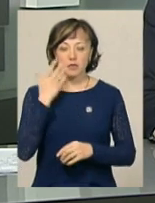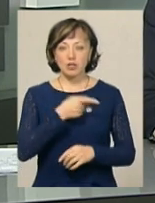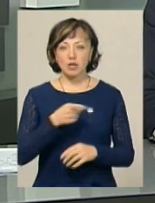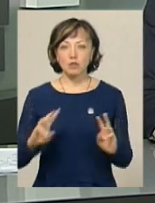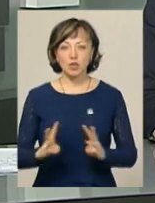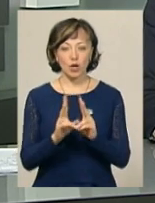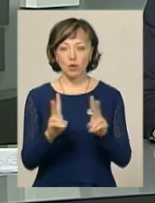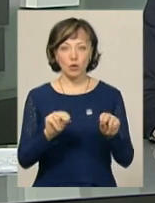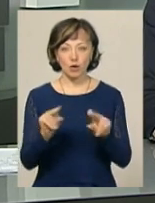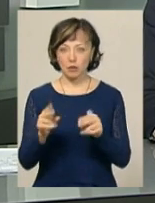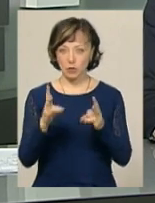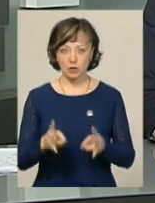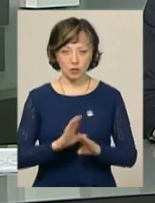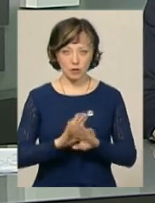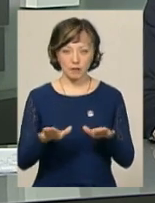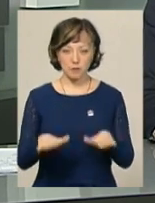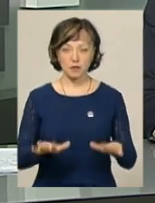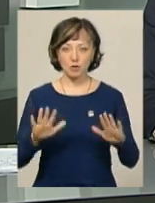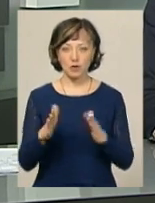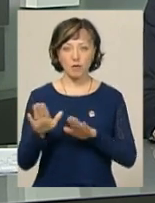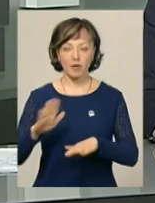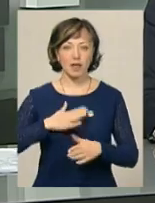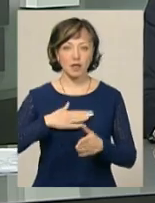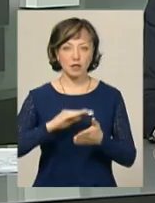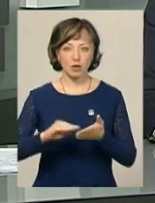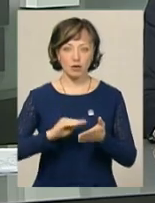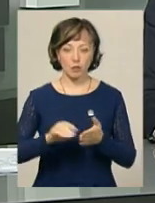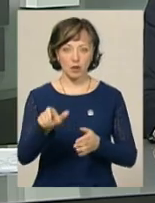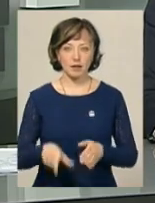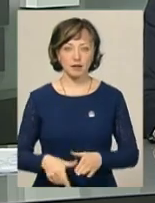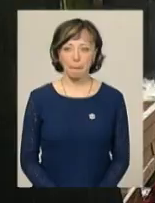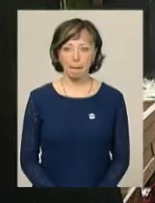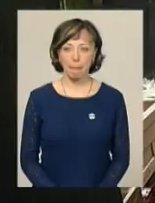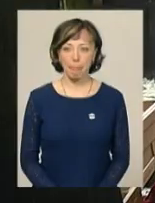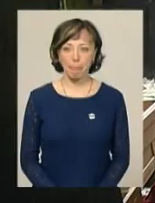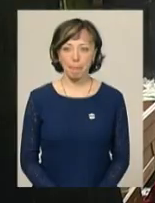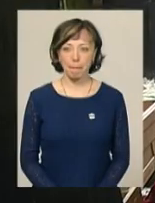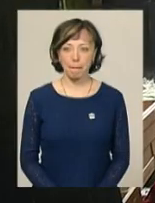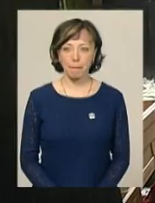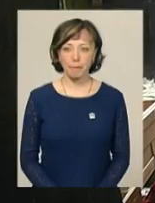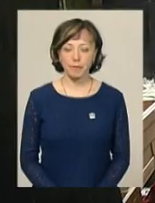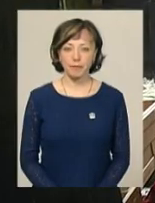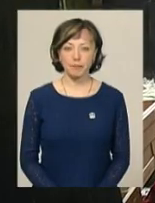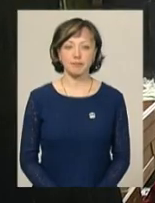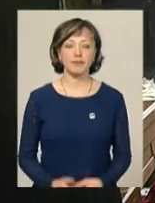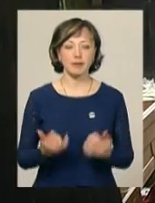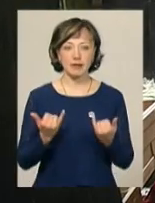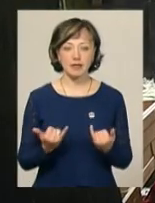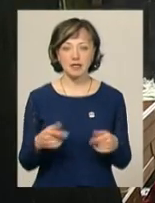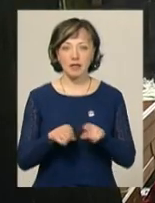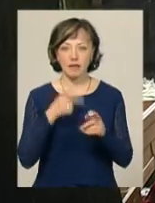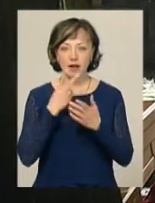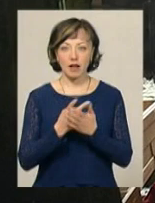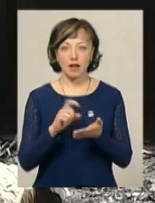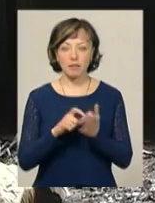пожежі ніхто не постраждав. На місці події побувала і наша Надія Драганчук. Так зараз виглядає кімната